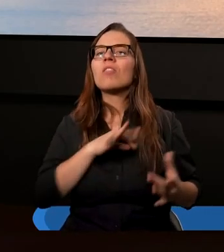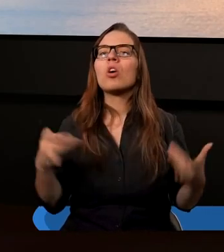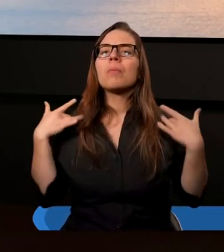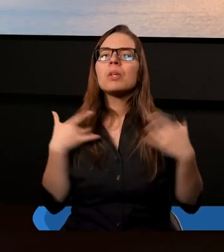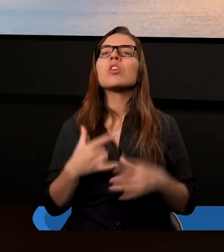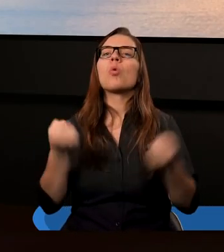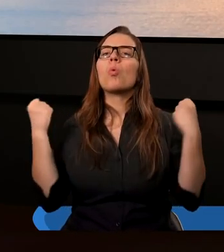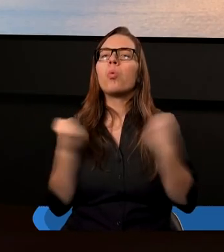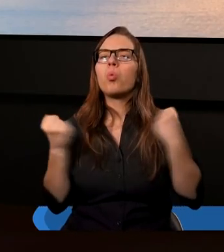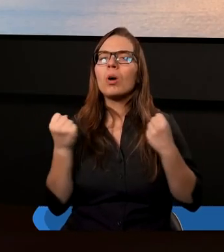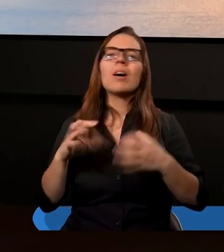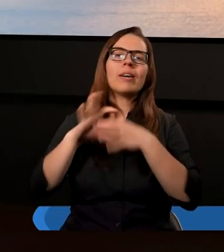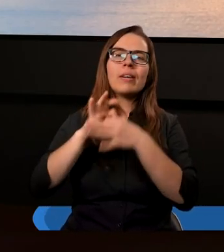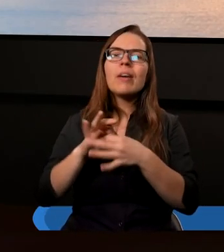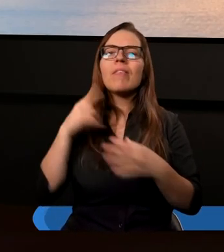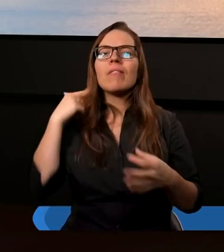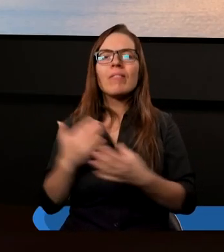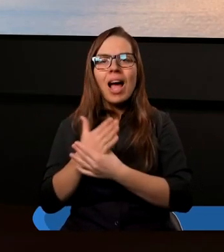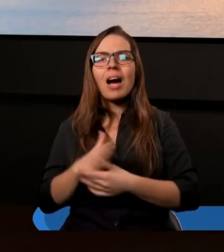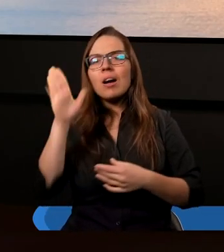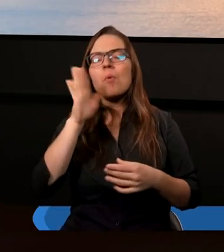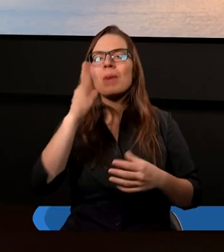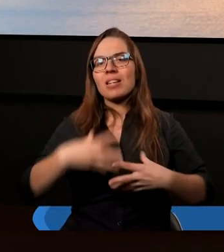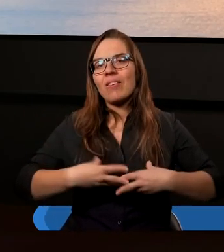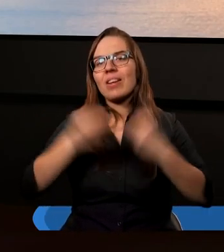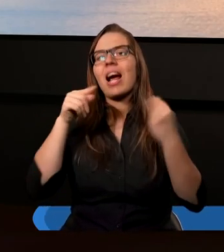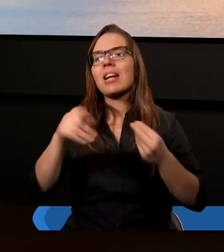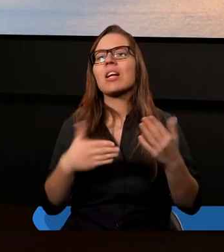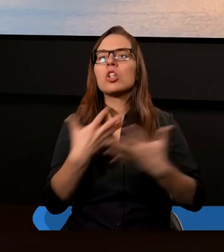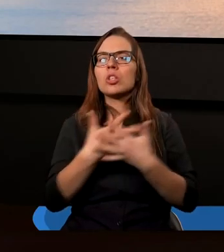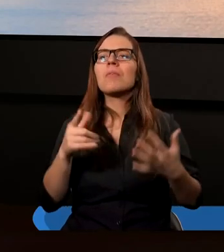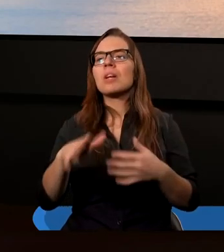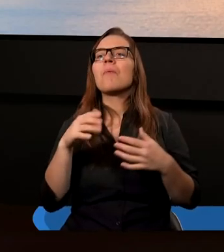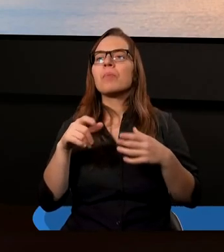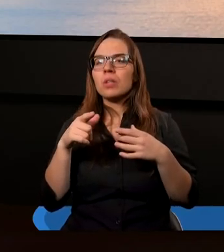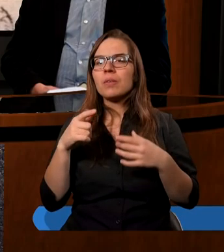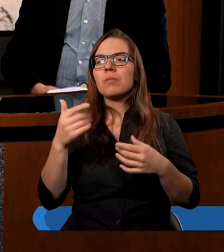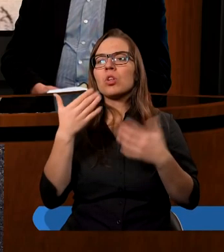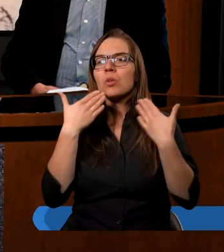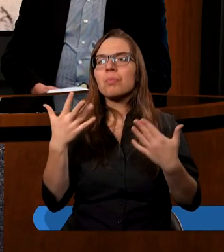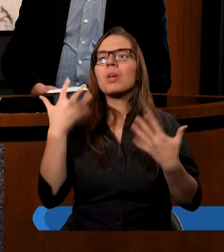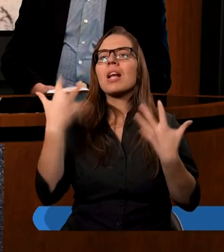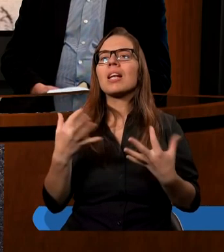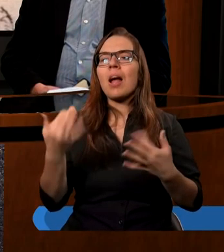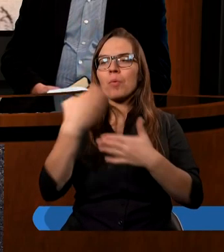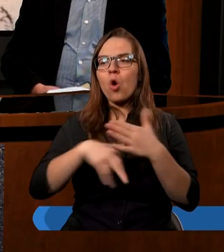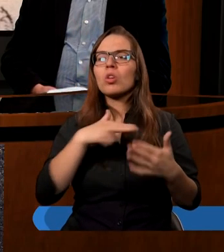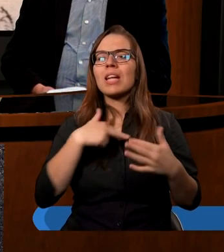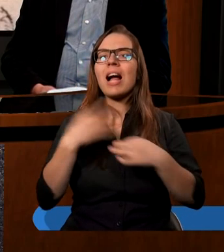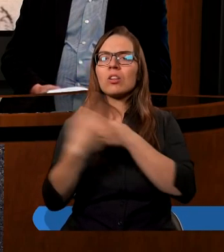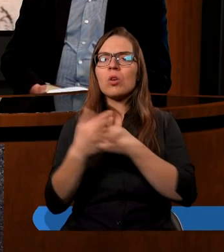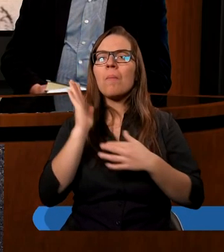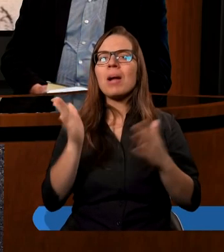Boga w naszym osobistym życiu i będziemy wzrastać codziennie. Ale Pan Bóg nam do tego pomógł. Kończąc nasze studium,